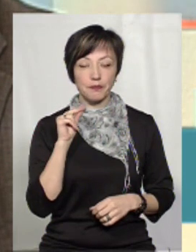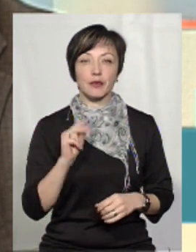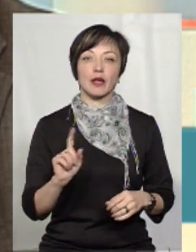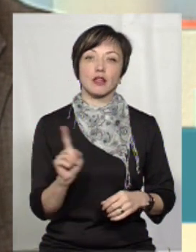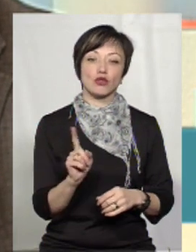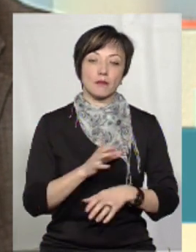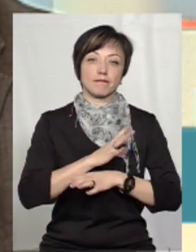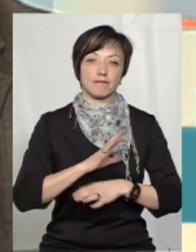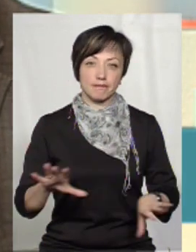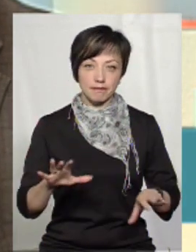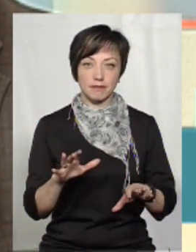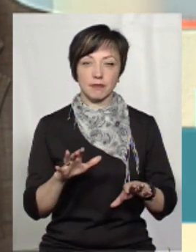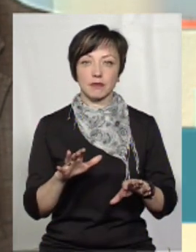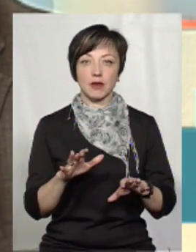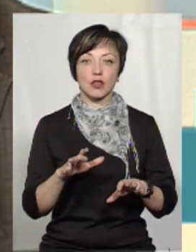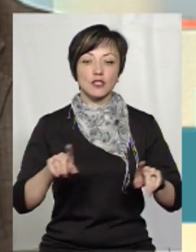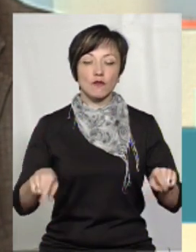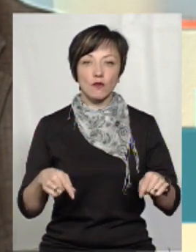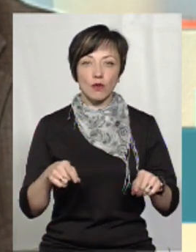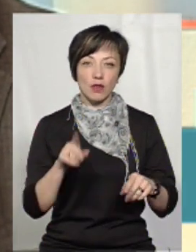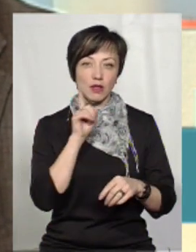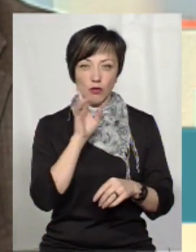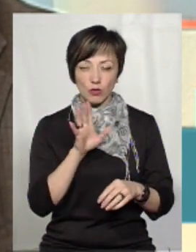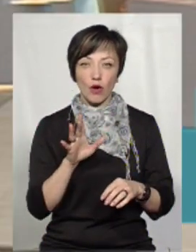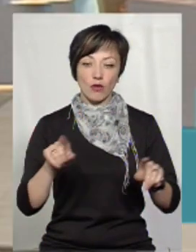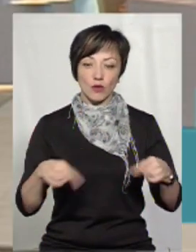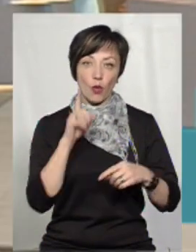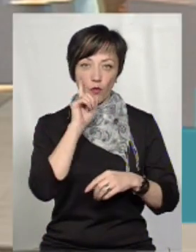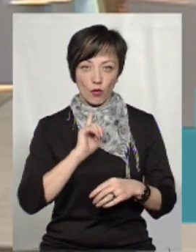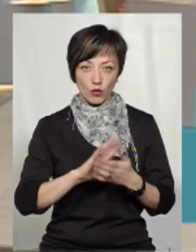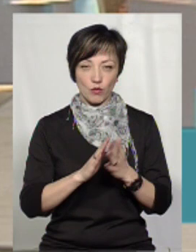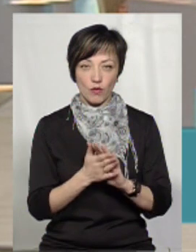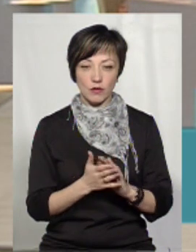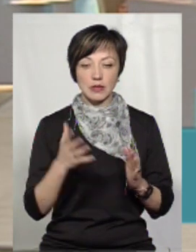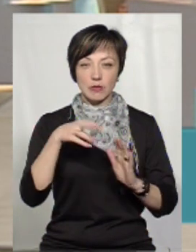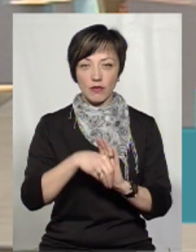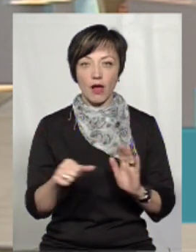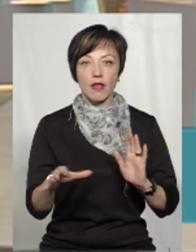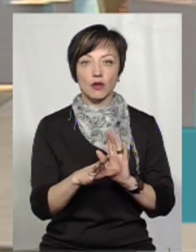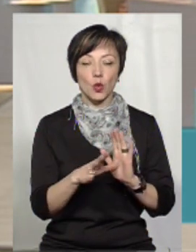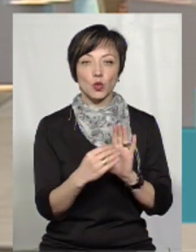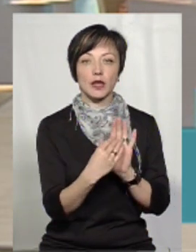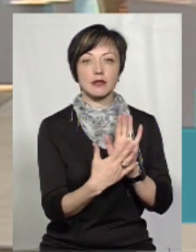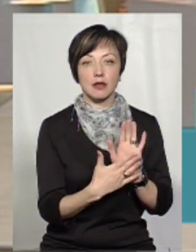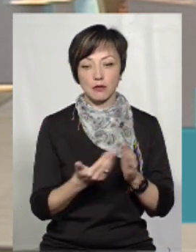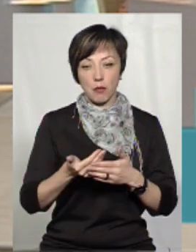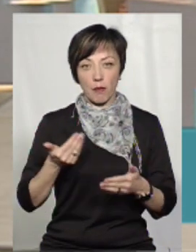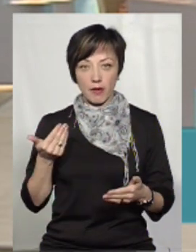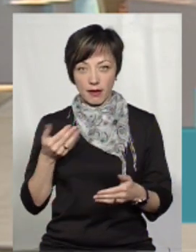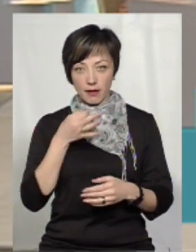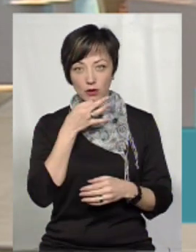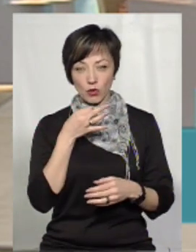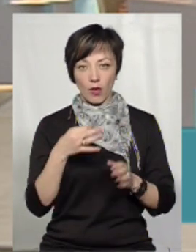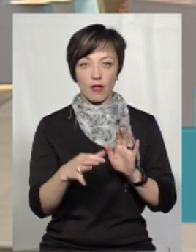Для того, щоб уникнути і максимально створити комфортні умови обслуговування нашим клієнтам, запроваджено електронну реєстрацію, попередню